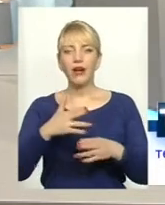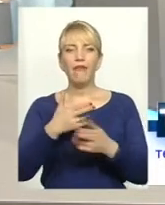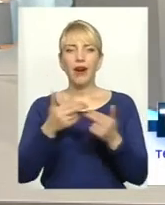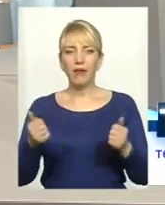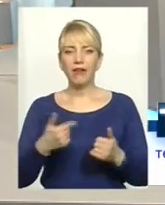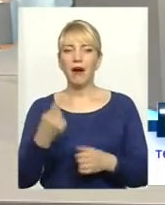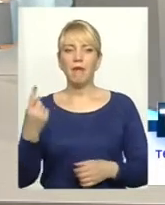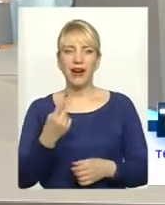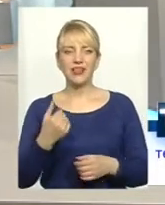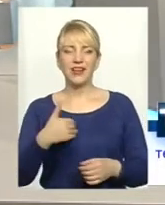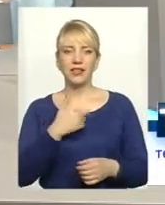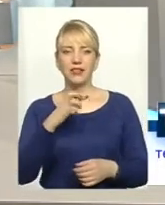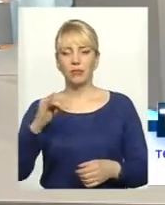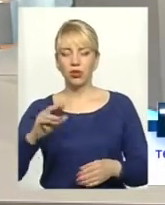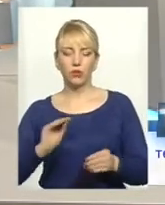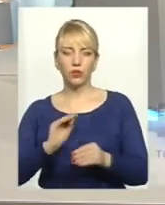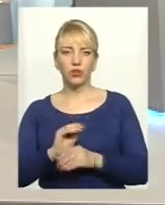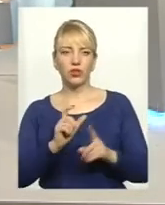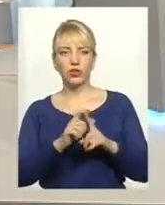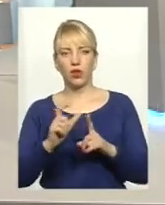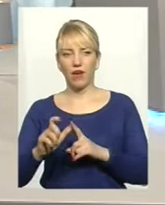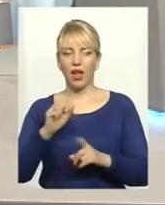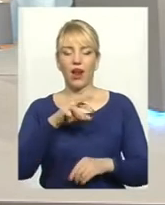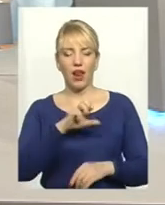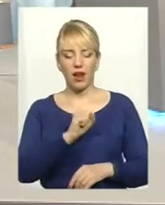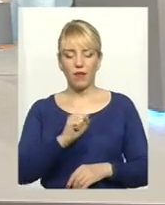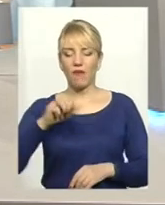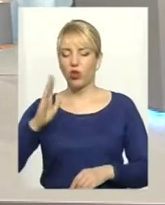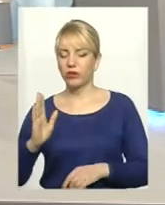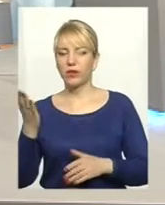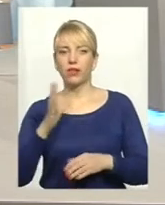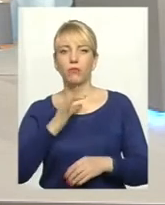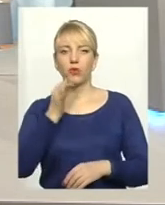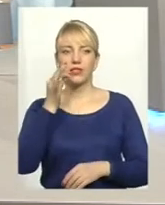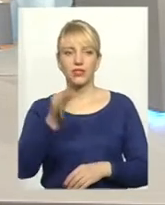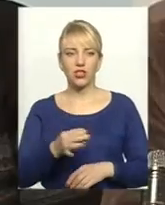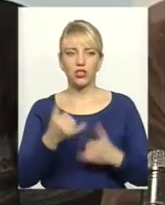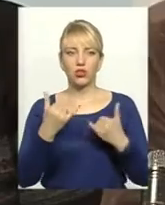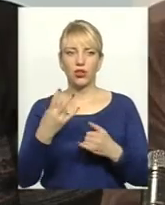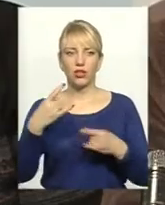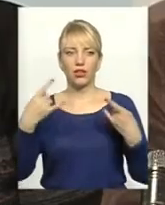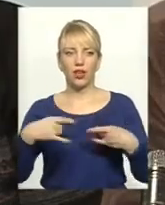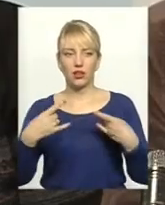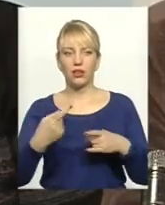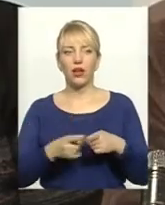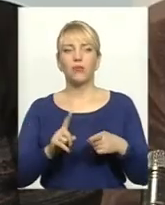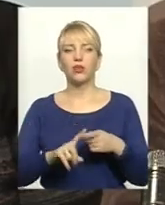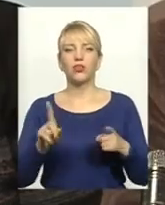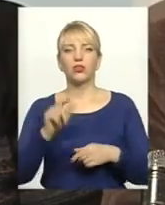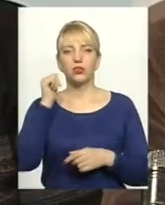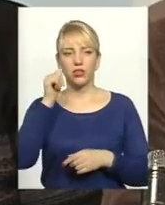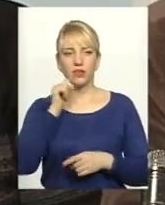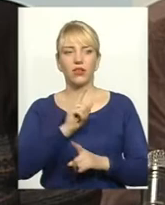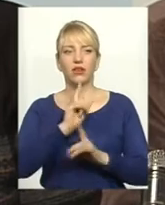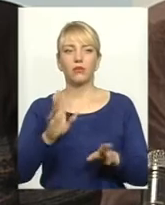перш за все, я хотів би доповнити слова Ліма Володимировича, які були сказані, от буквально щойно на екрані, про те, що завтра не